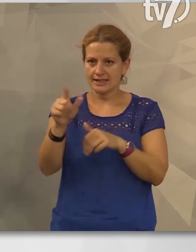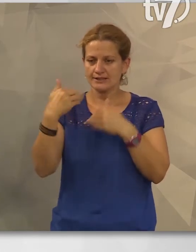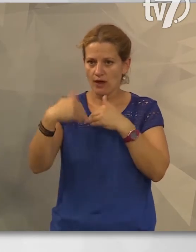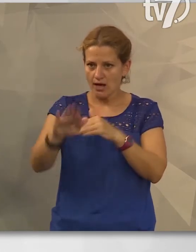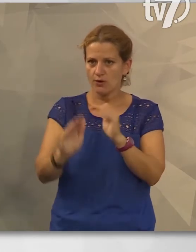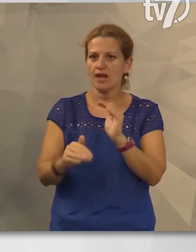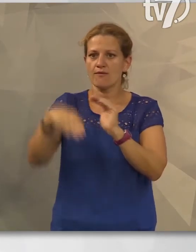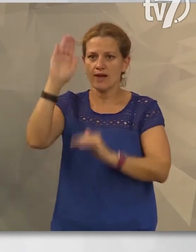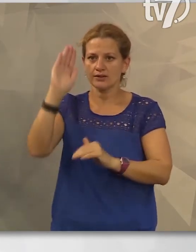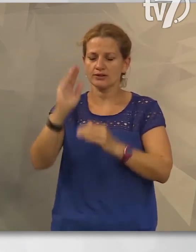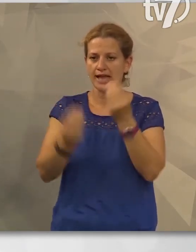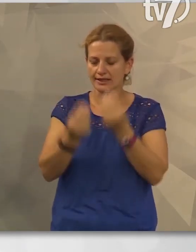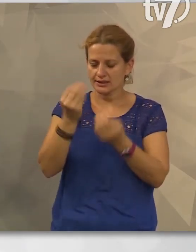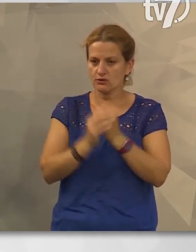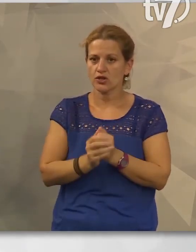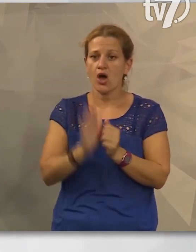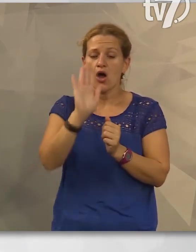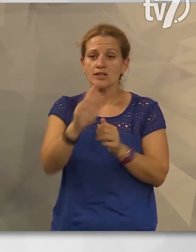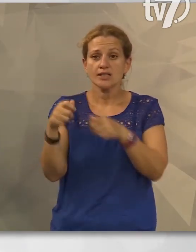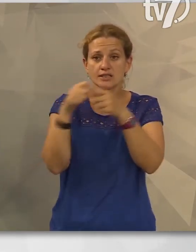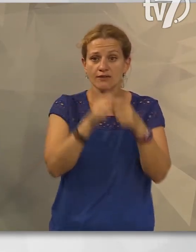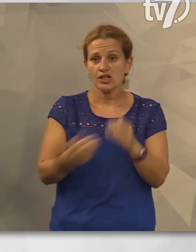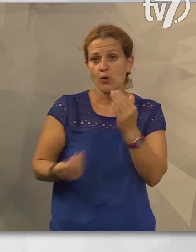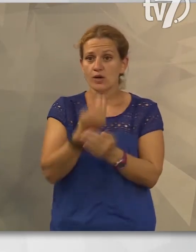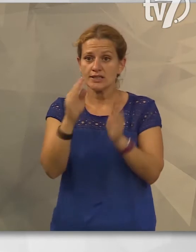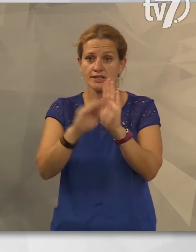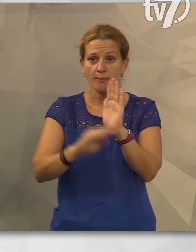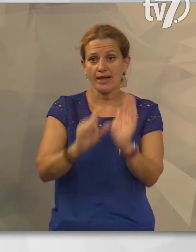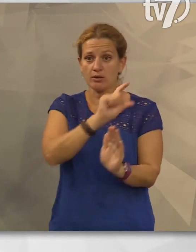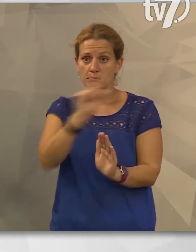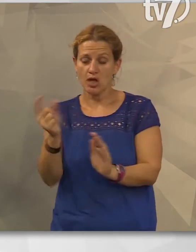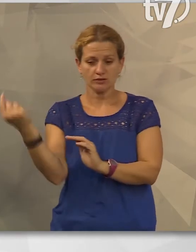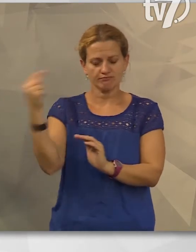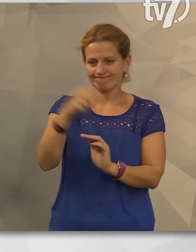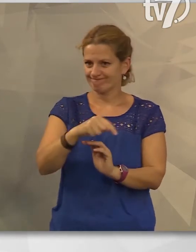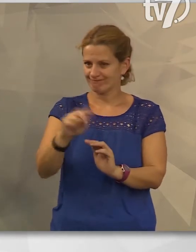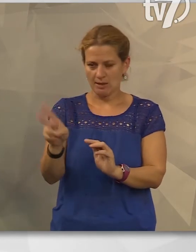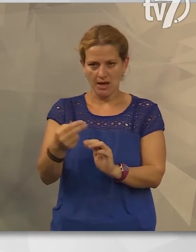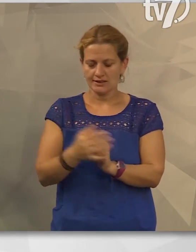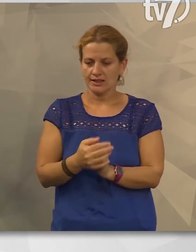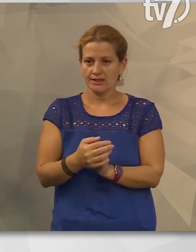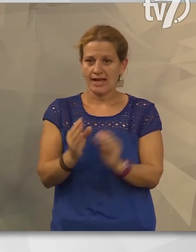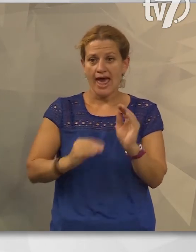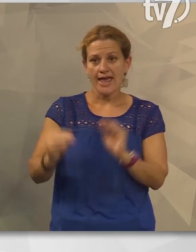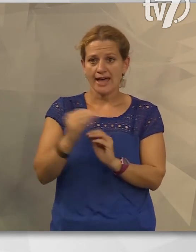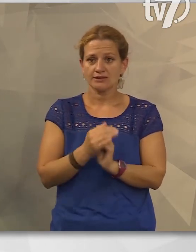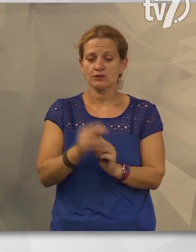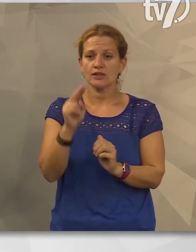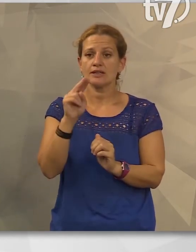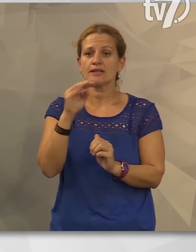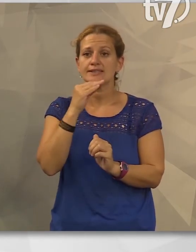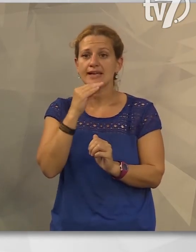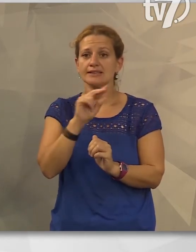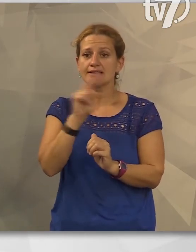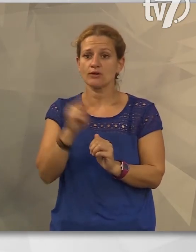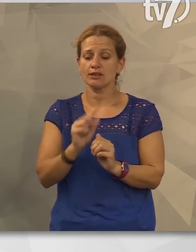előre felnőtt játékosai a Hazai Szövetség legújabb szabályai miatt végül nem lehettek jelen a rendezvényen. Helyettük a Szenti Zoltán